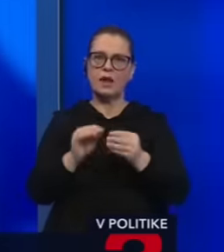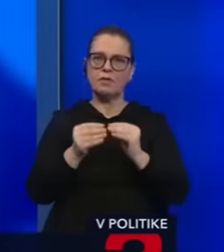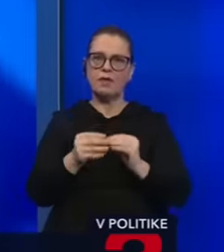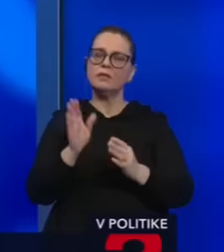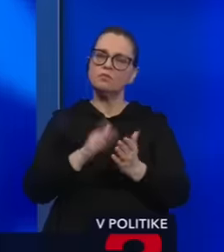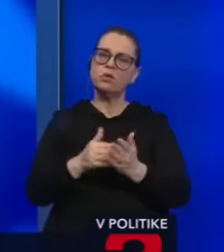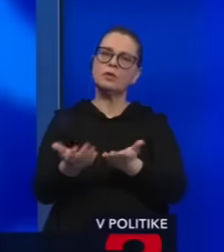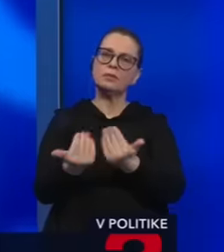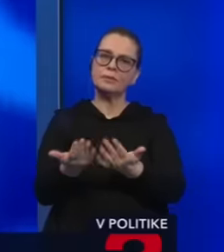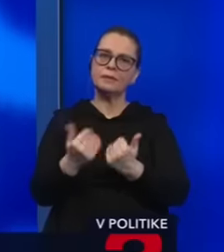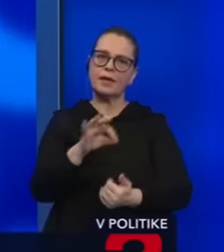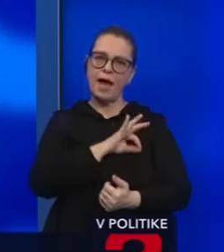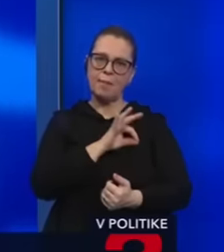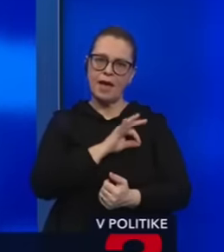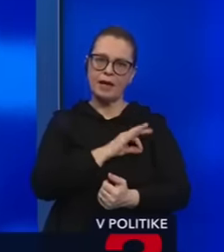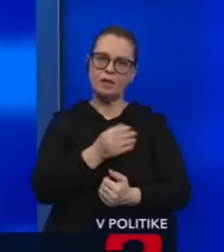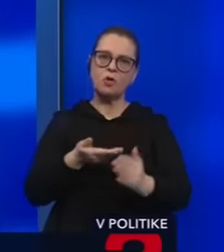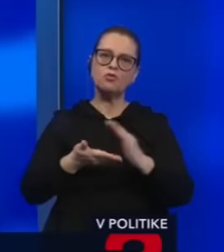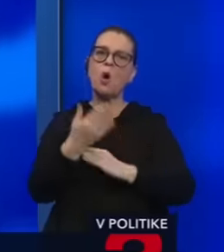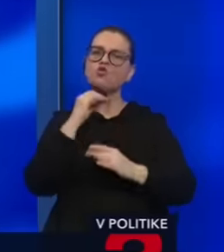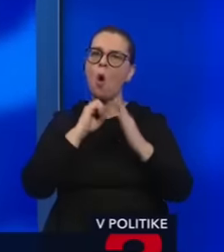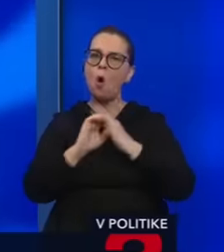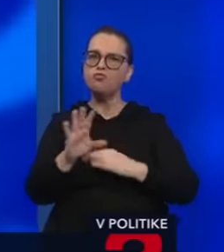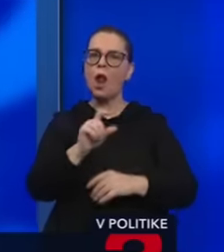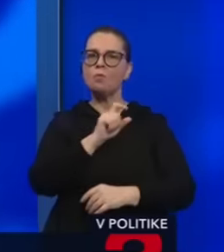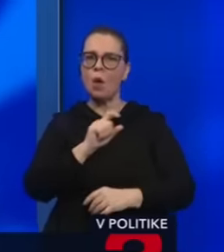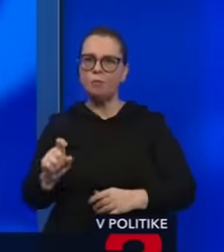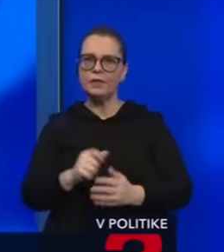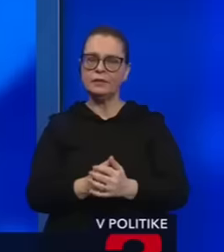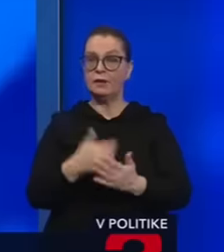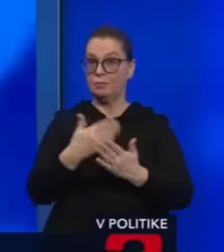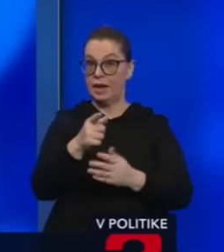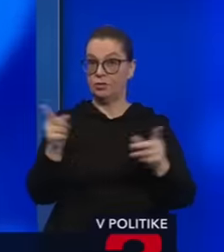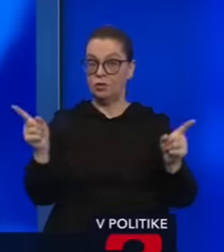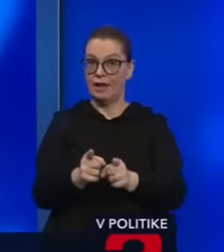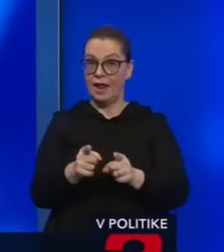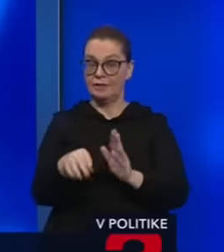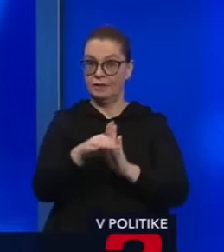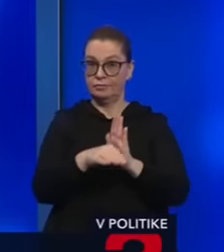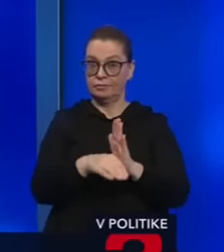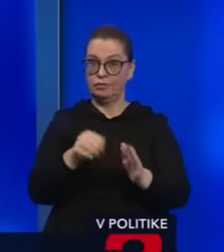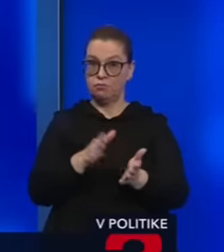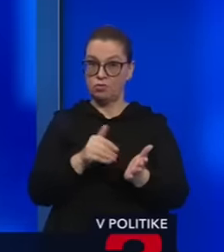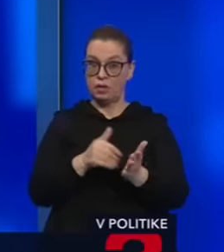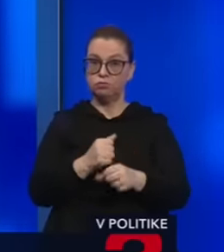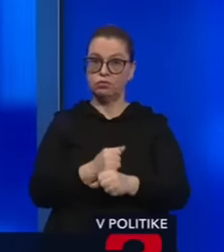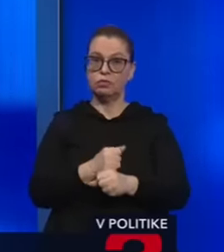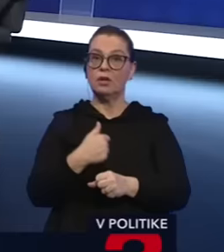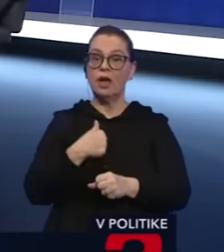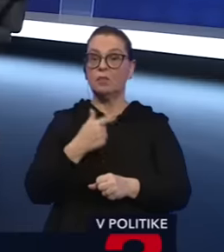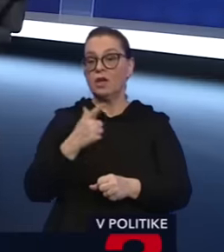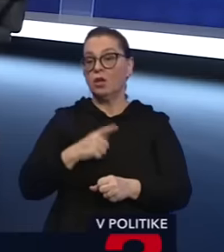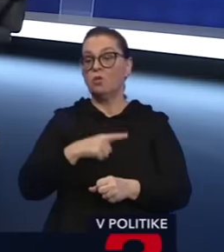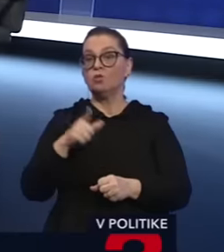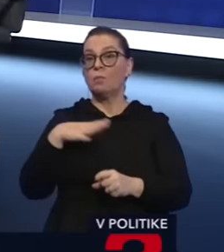vysekať svojich kamarátov spod obžaloby, spod obvinení. Preto to expresne rýchlo potrebujú. A mne je len veľmi ľúto, že im pritom asistujete,